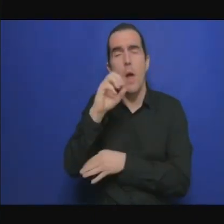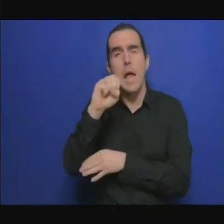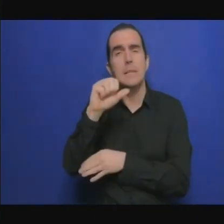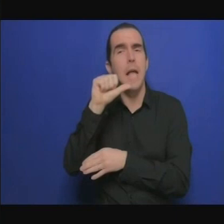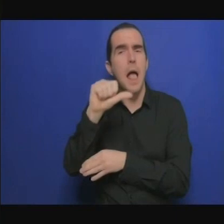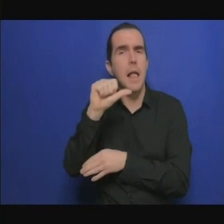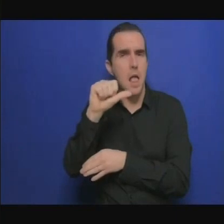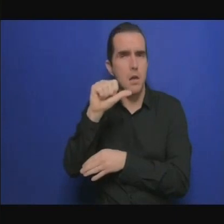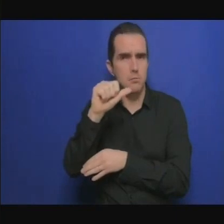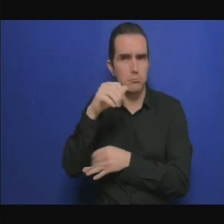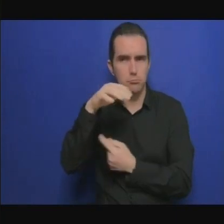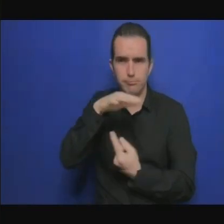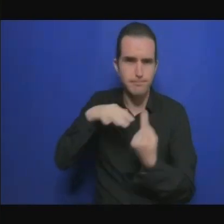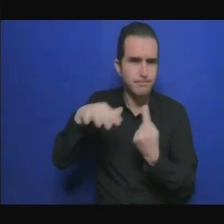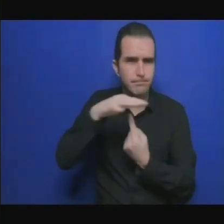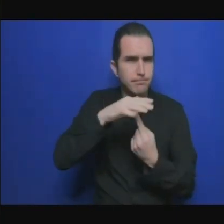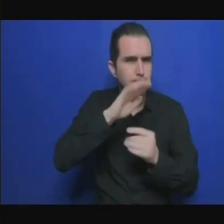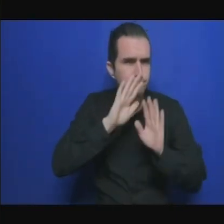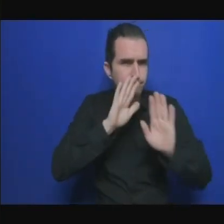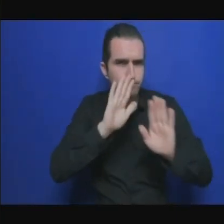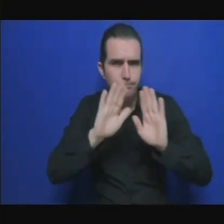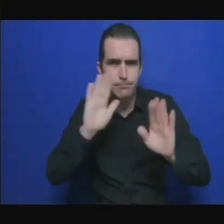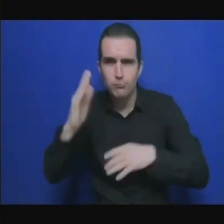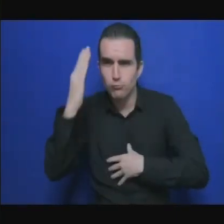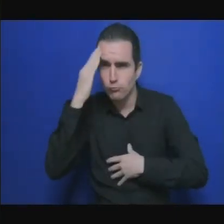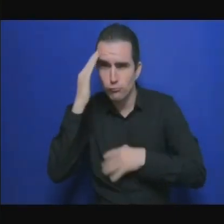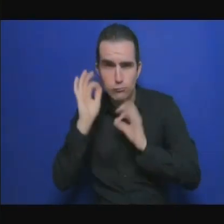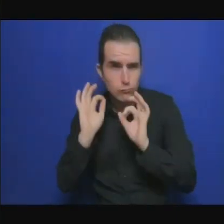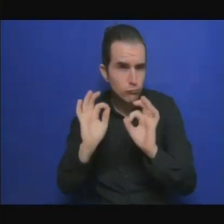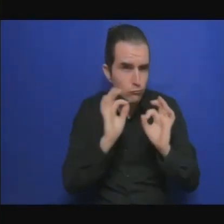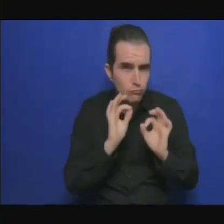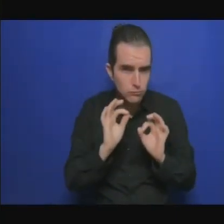développement et pour la sécurité en Afrique.